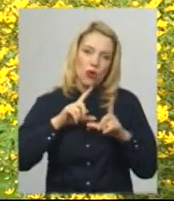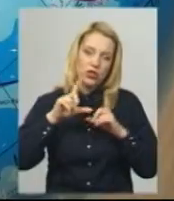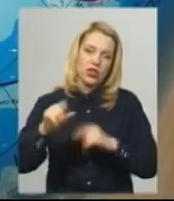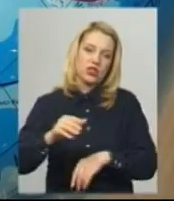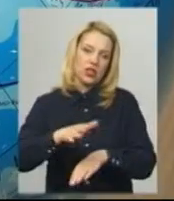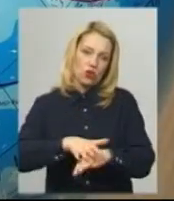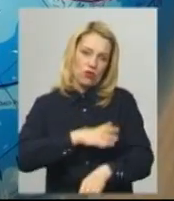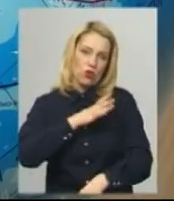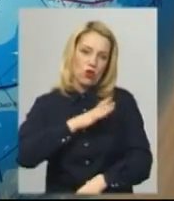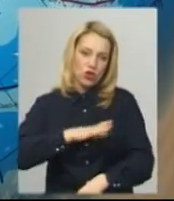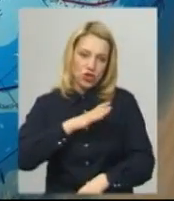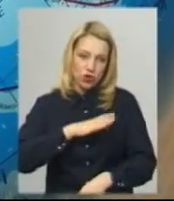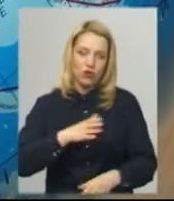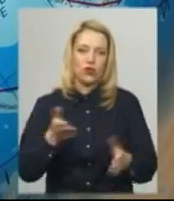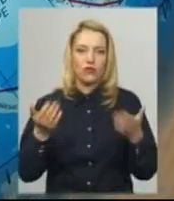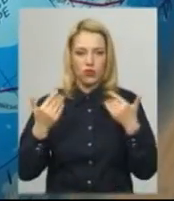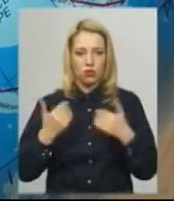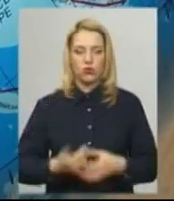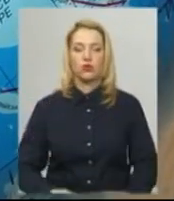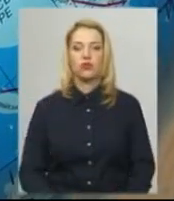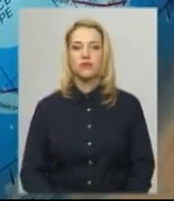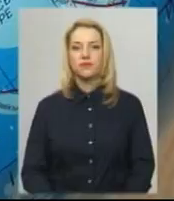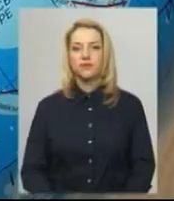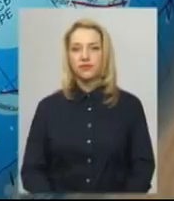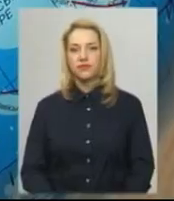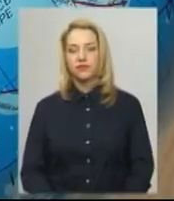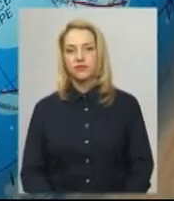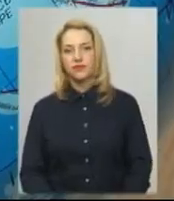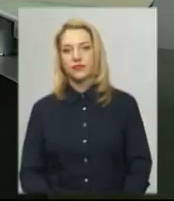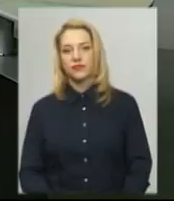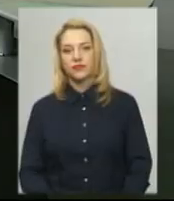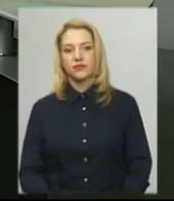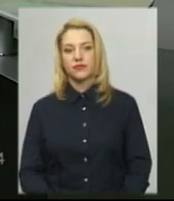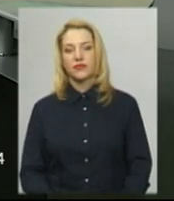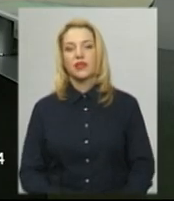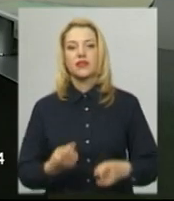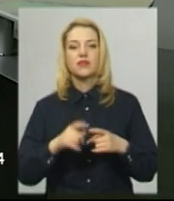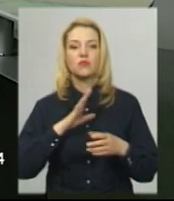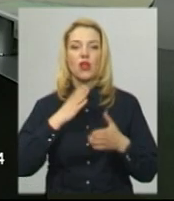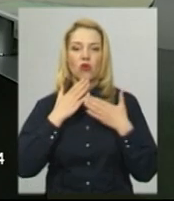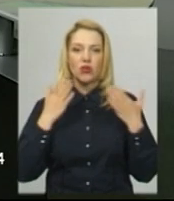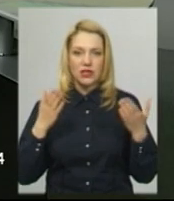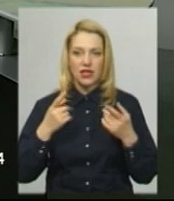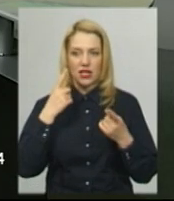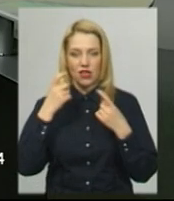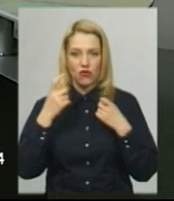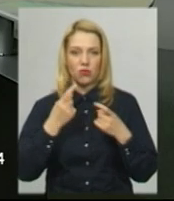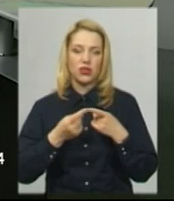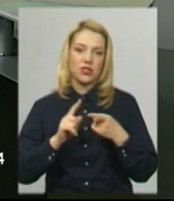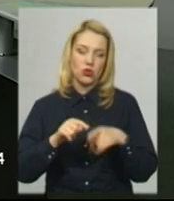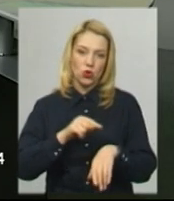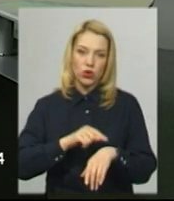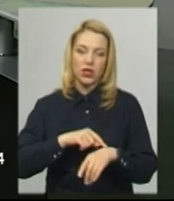відпустку. Валерія Ковальчук, Дем'ян Цегольник. Новини на Суспільному. Хмельницький. Це була остання інформація на цю годину.